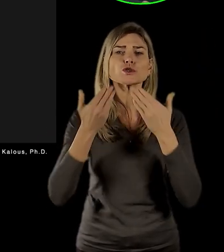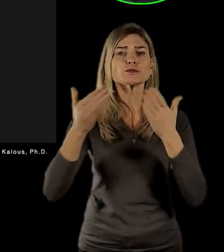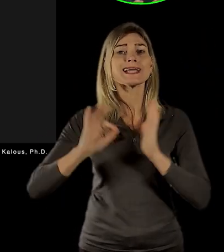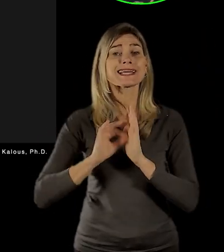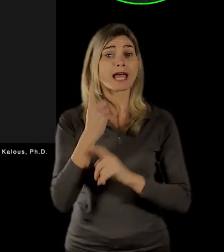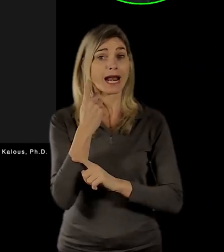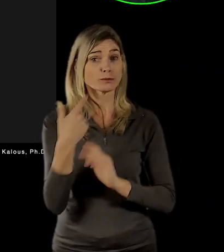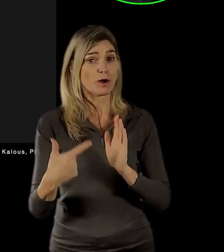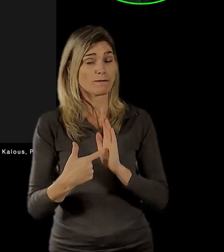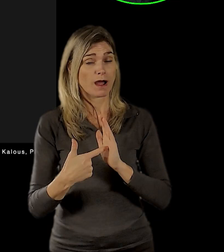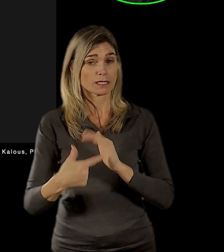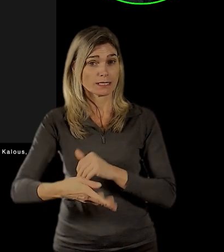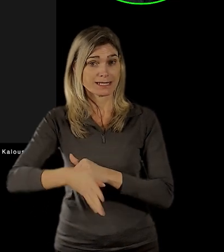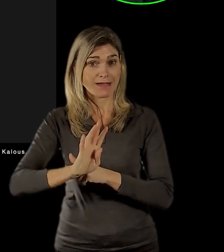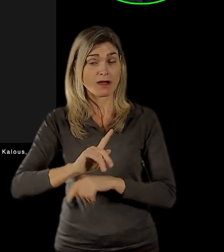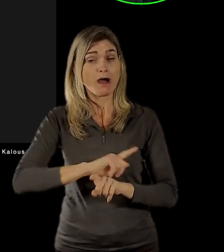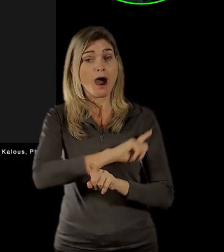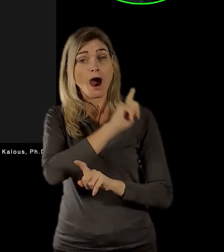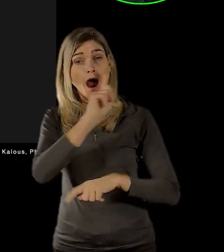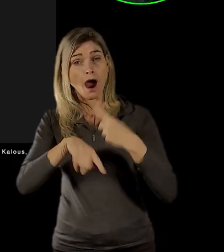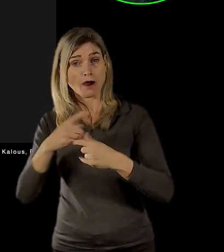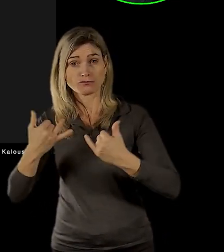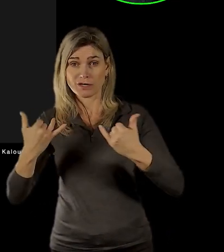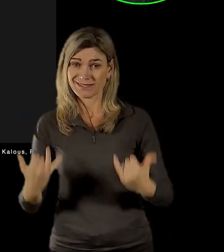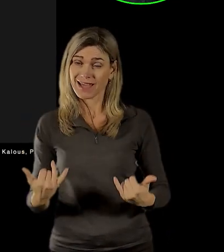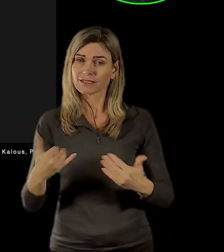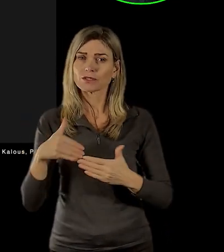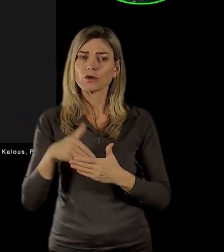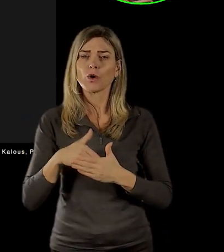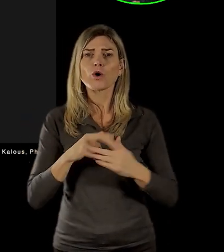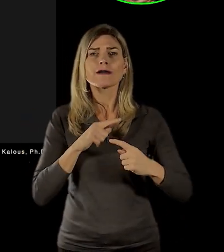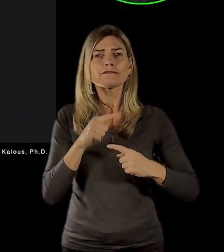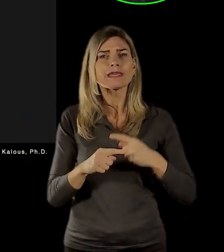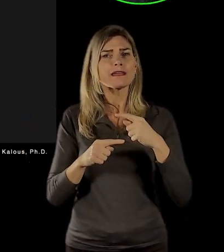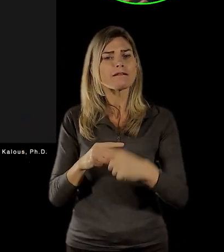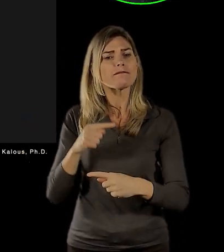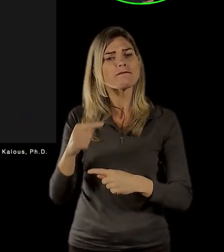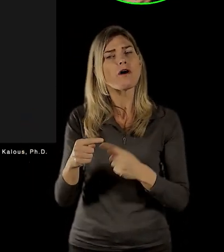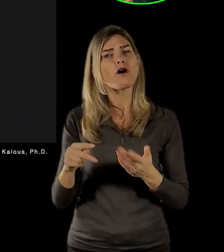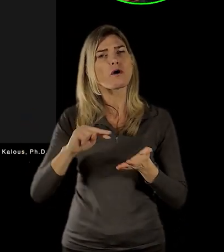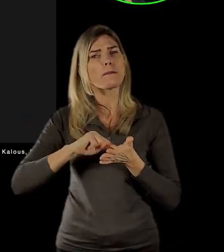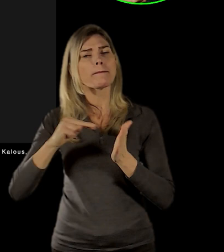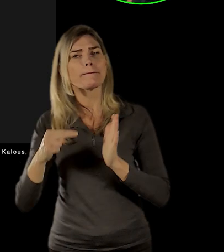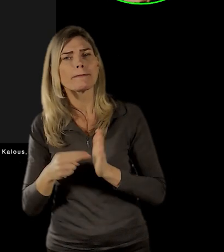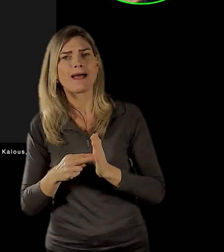2019 k dnešnímu dní, pokud jde o vývoj toho vlastnického vztahu